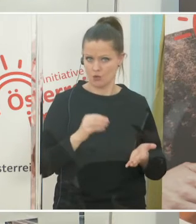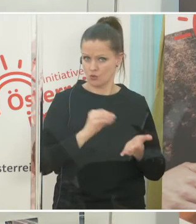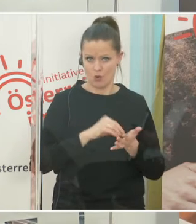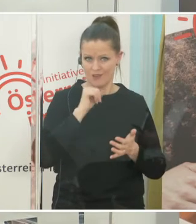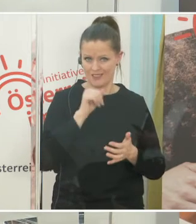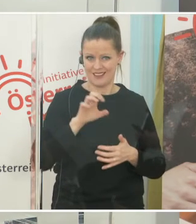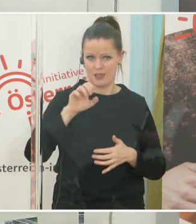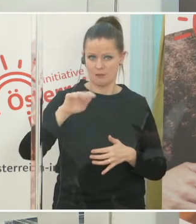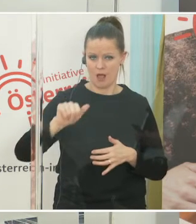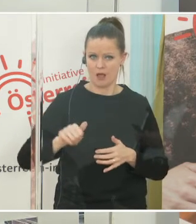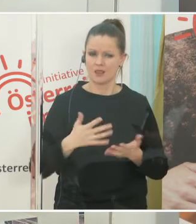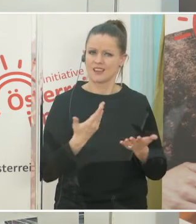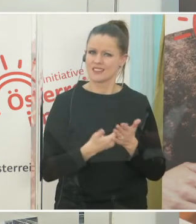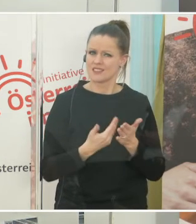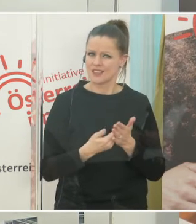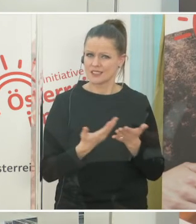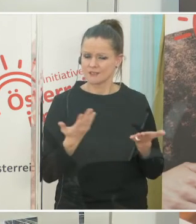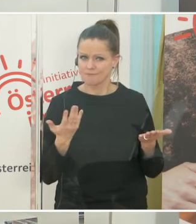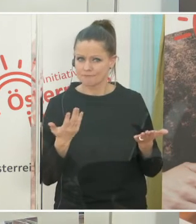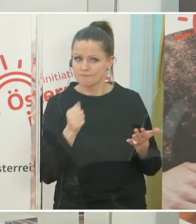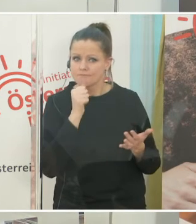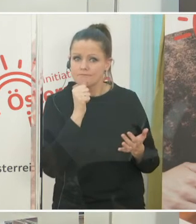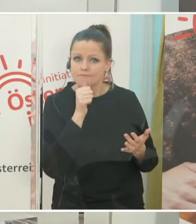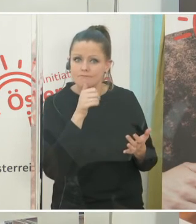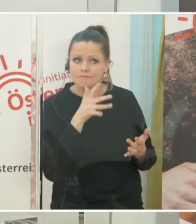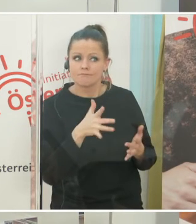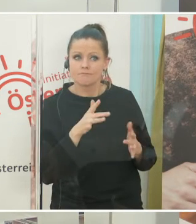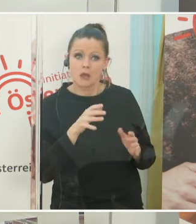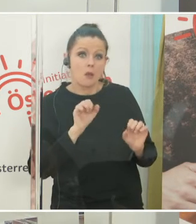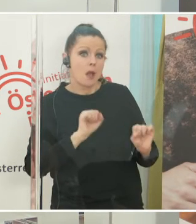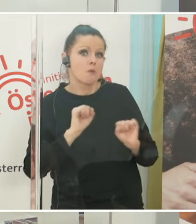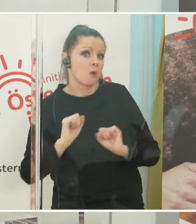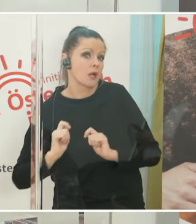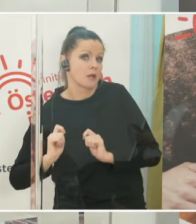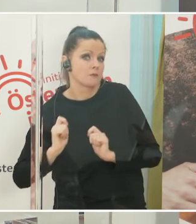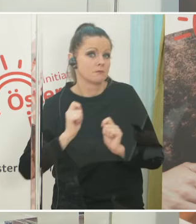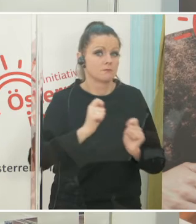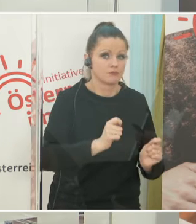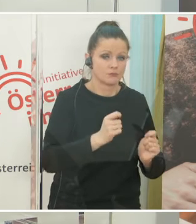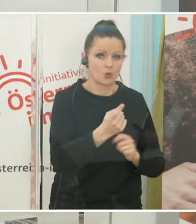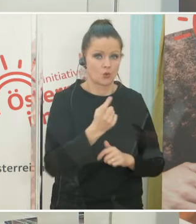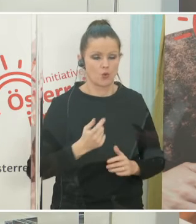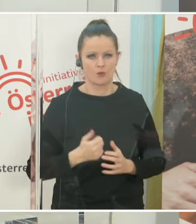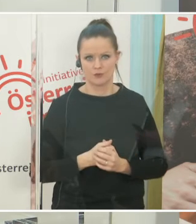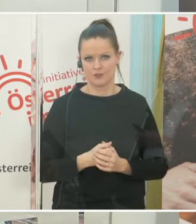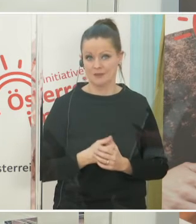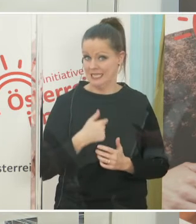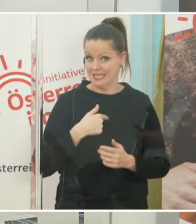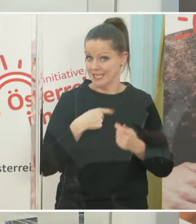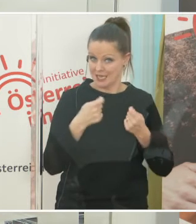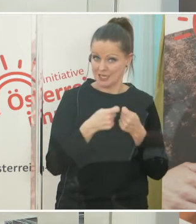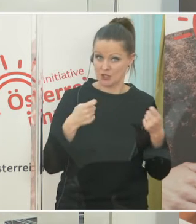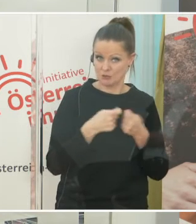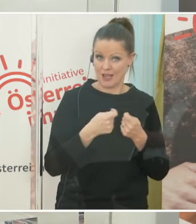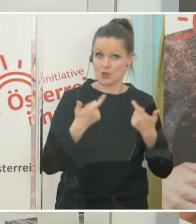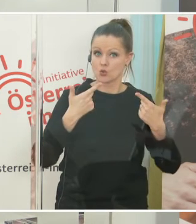aber dass der doch in den nächsten Tagen möglicherweise sogar erfolgen könnte. Und ich bin selber gespannt, wie